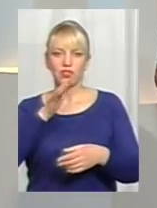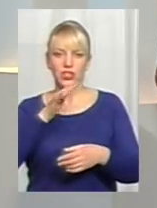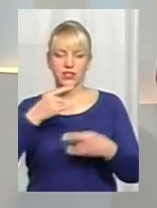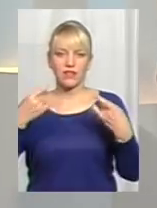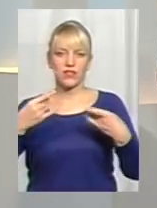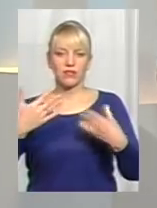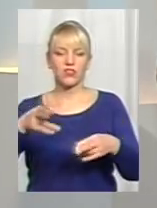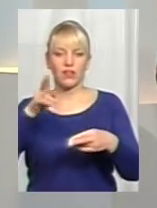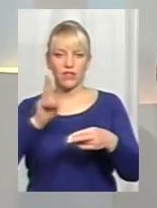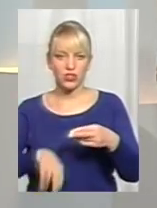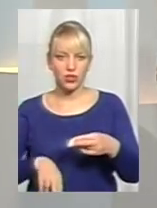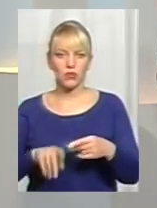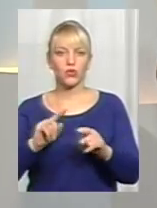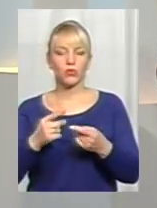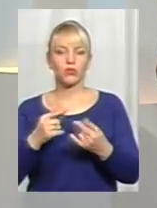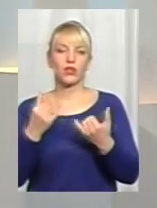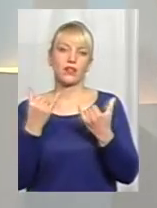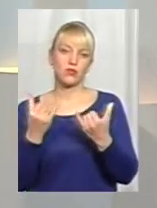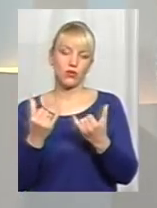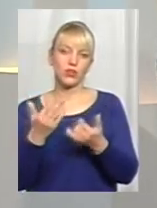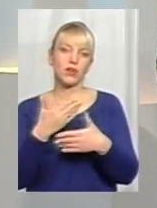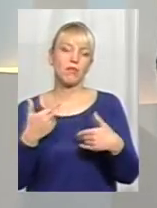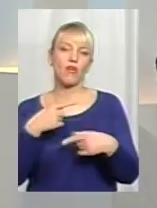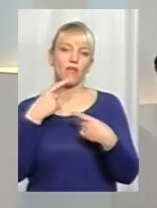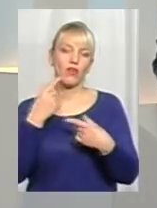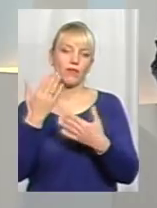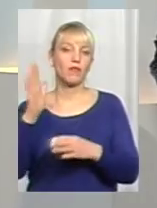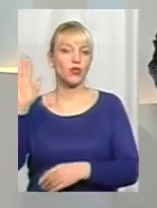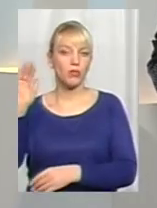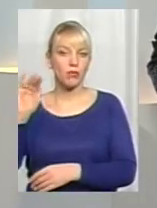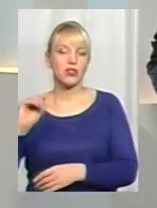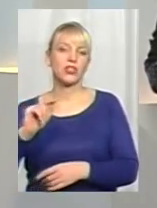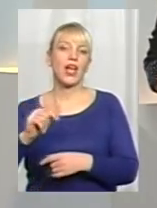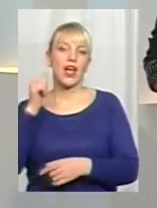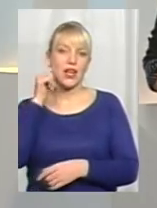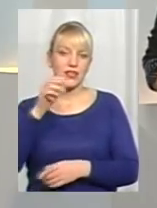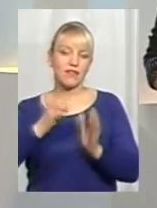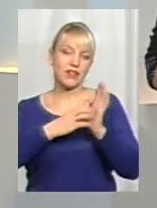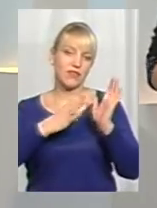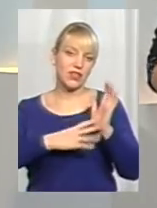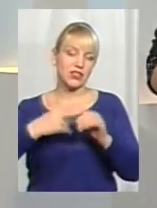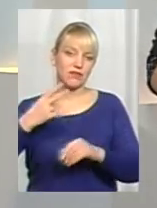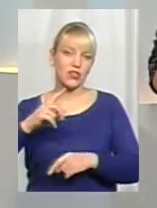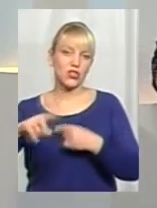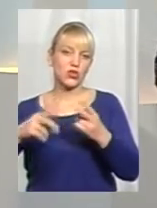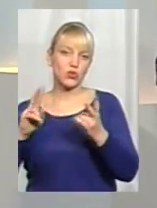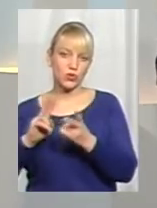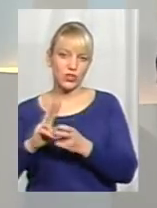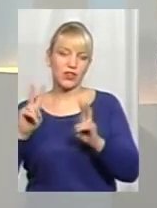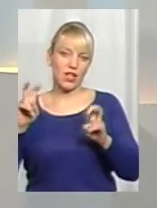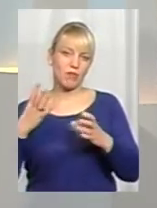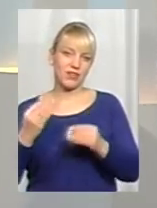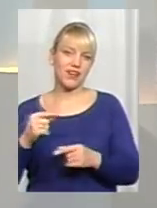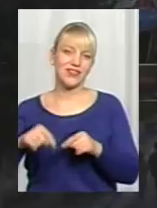ефірний вичерпано, тому на сьогодні я вам кажу до побачення. Вже завтра о 19.20 зустрінемось у темі дня у цій